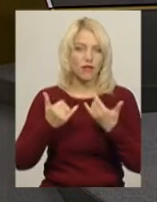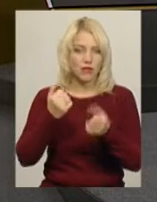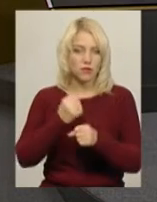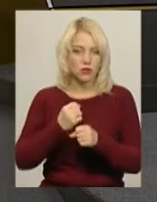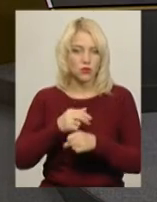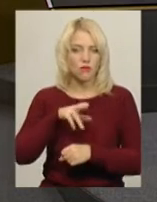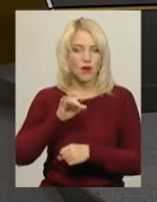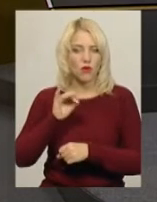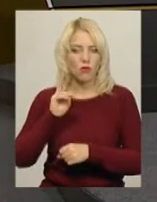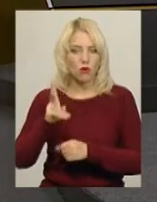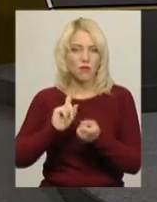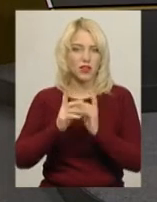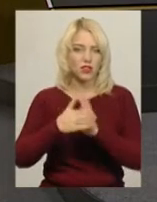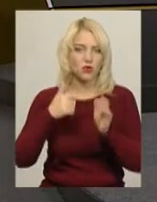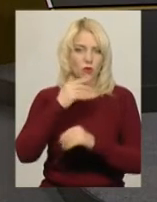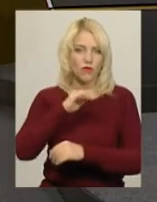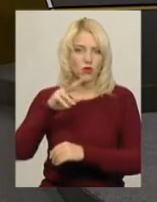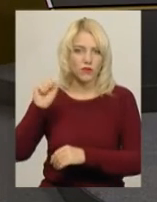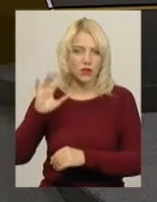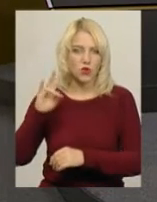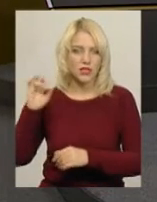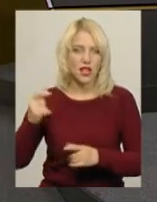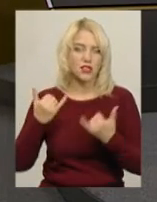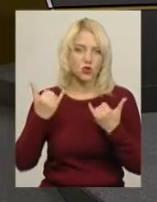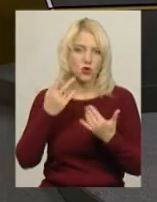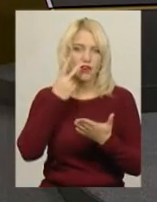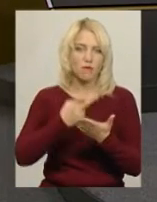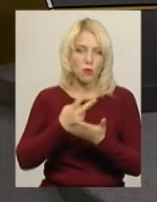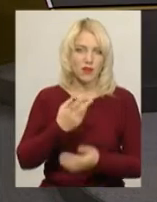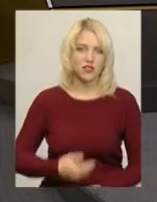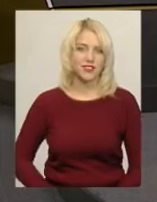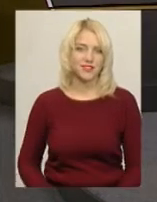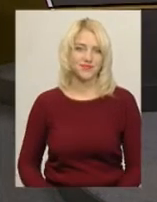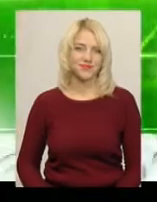ведуча Світлана Поробок, диктор жестової мови Оксана Фіновська. Сьогодні у випуску ви побачите.